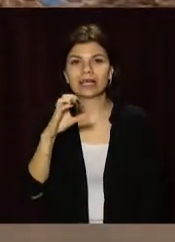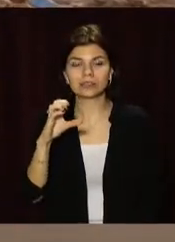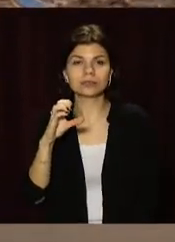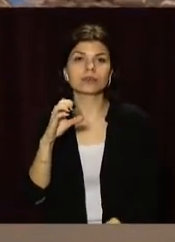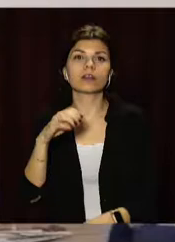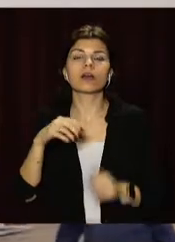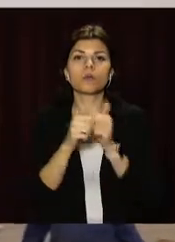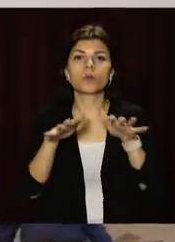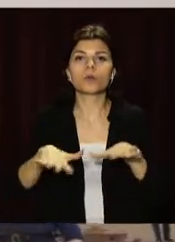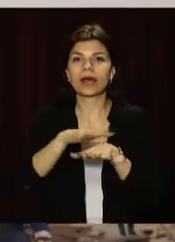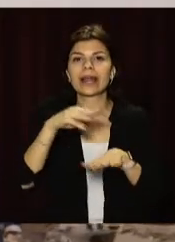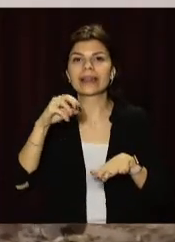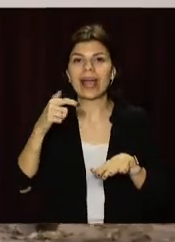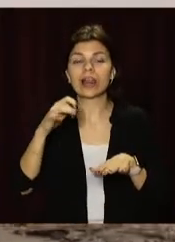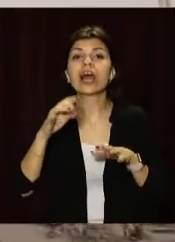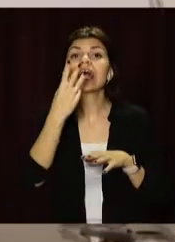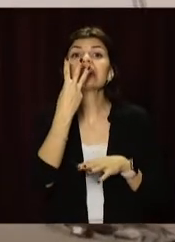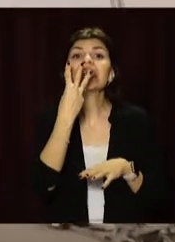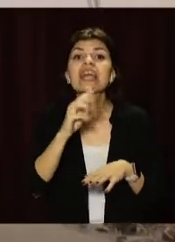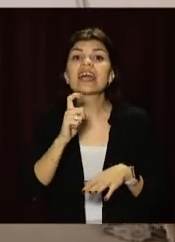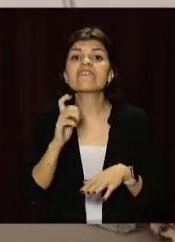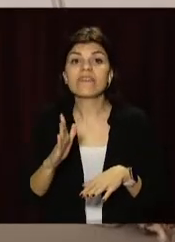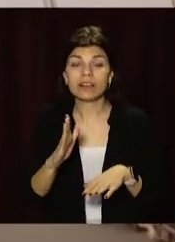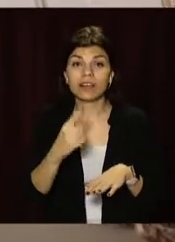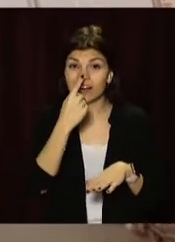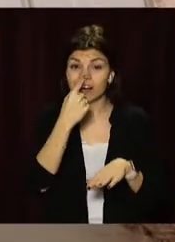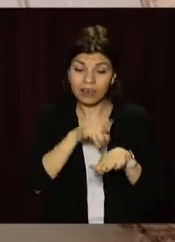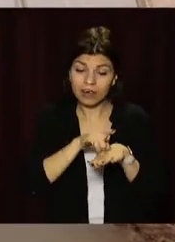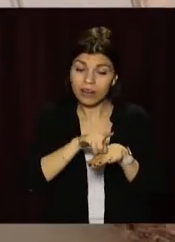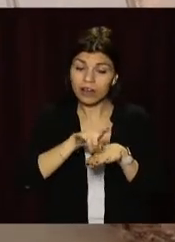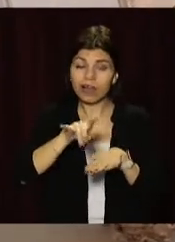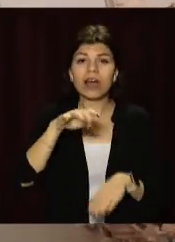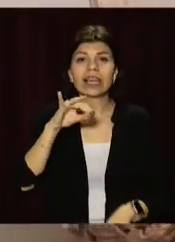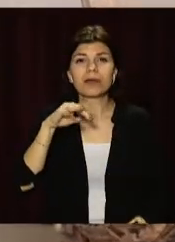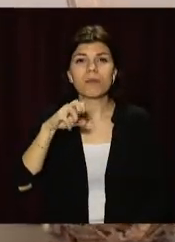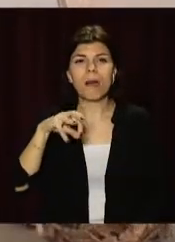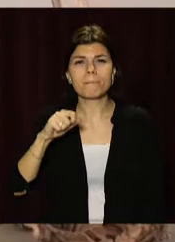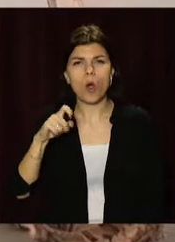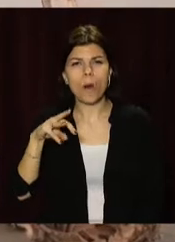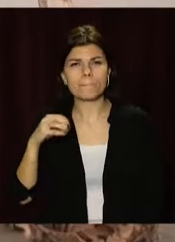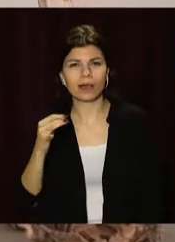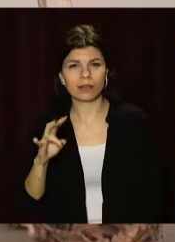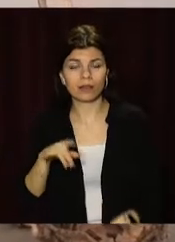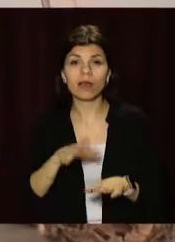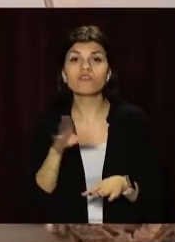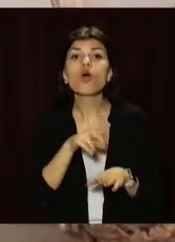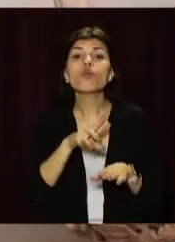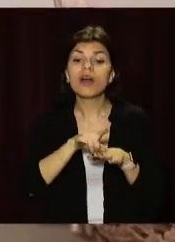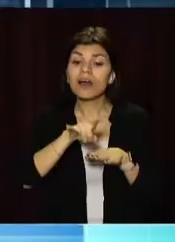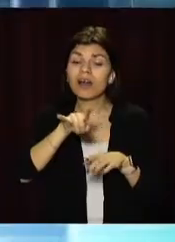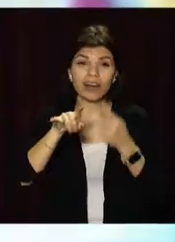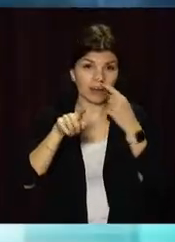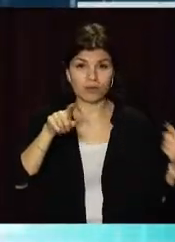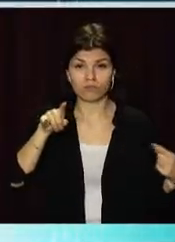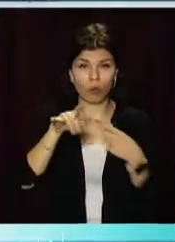Тегерана приблизно через три хвилини після зльоту з аеропорту імама Хомейні. Всі, хто знаходилися на борту, загинули.